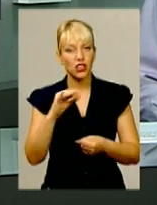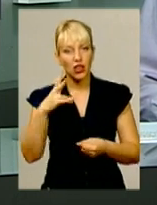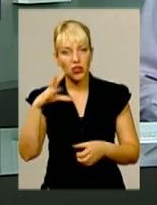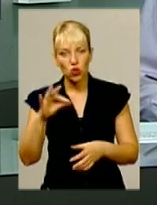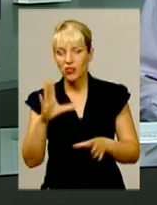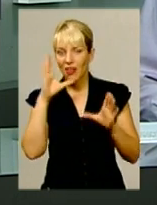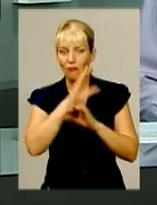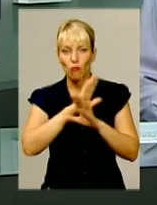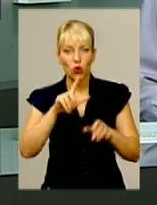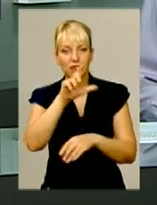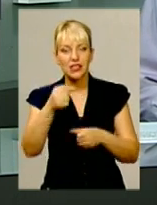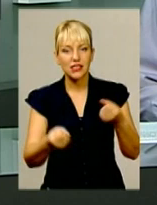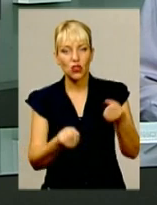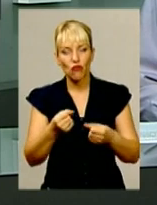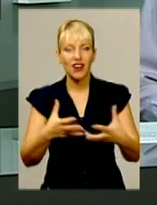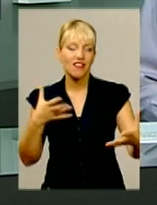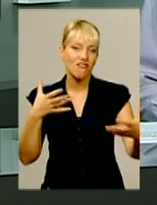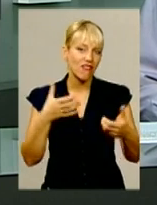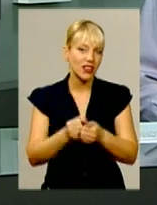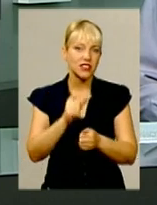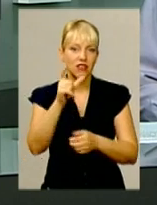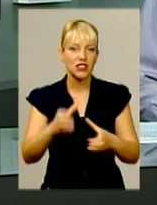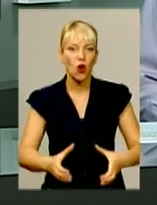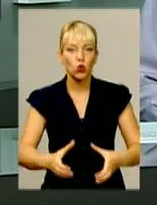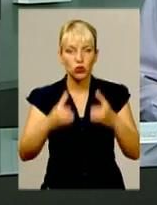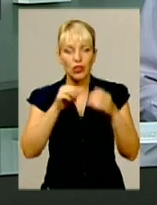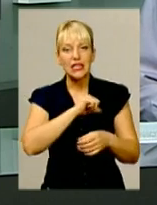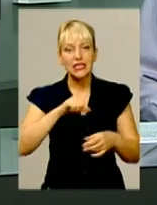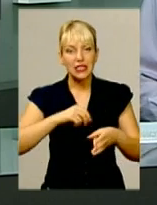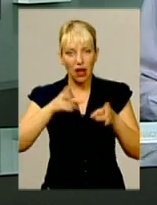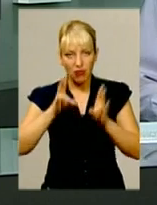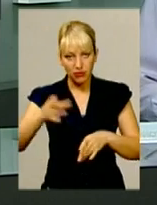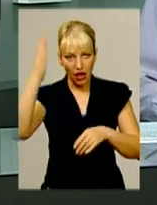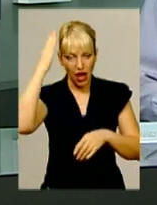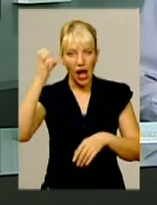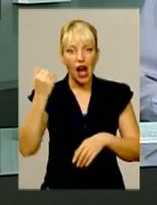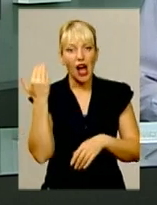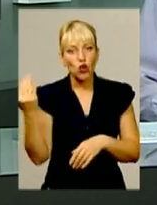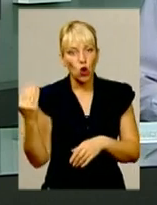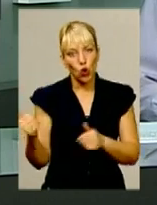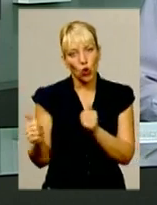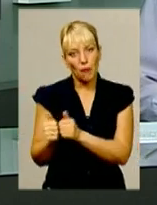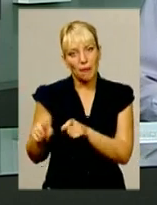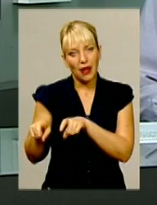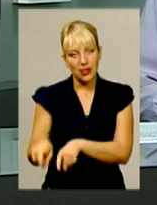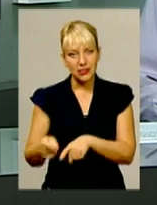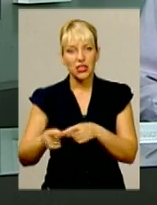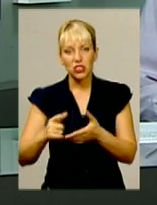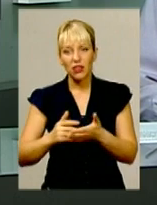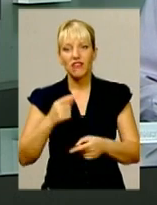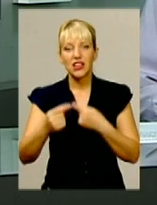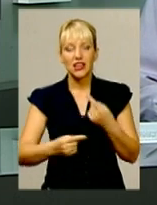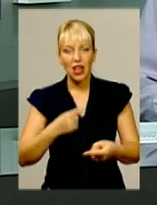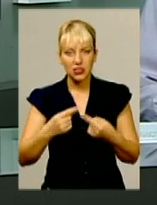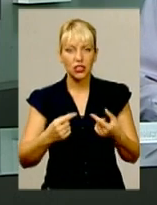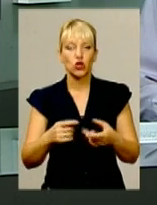врізався в стовп. Сам отримав забій головного мозку, а його 32-річний пасажир внаслідок отриманих тілесних ушкоджень